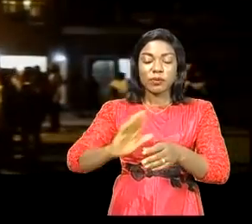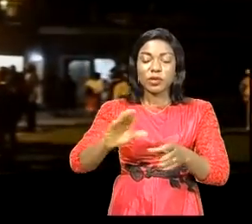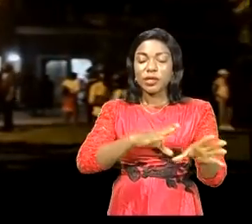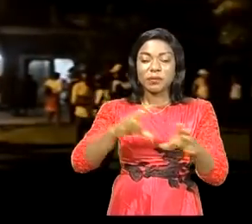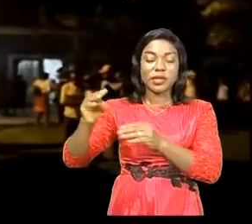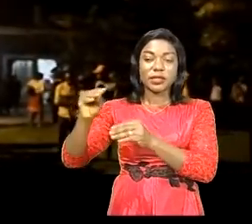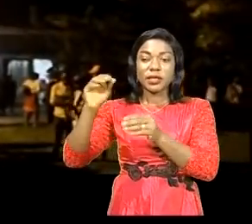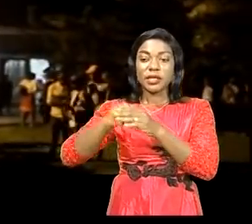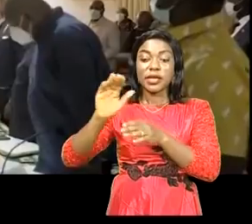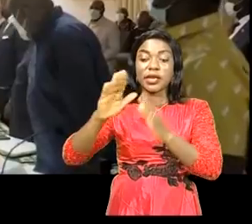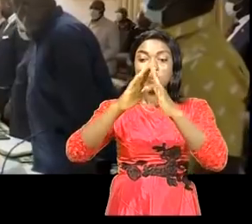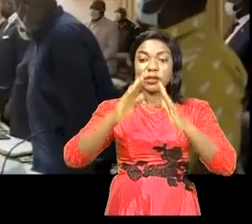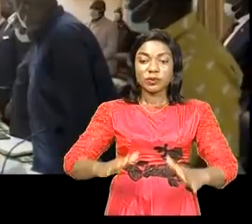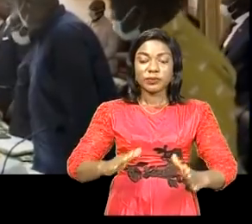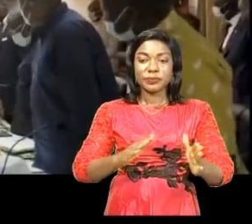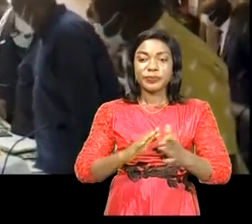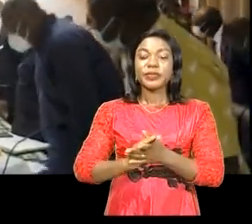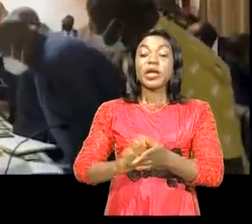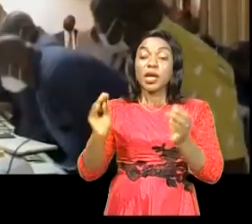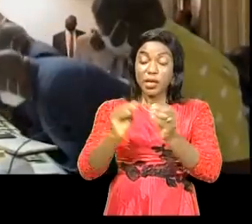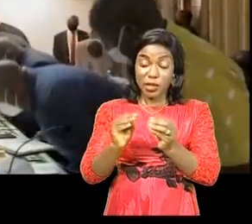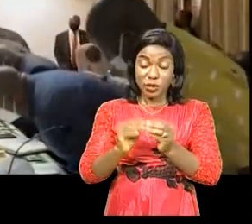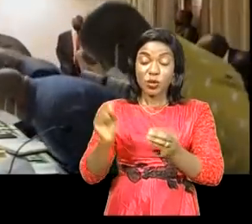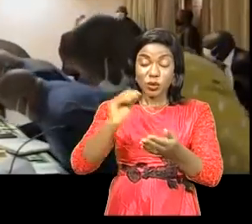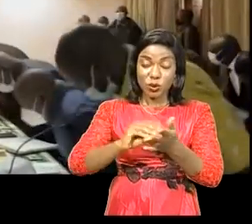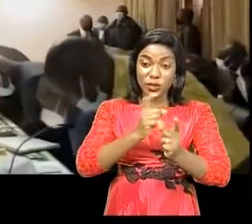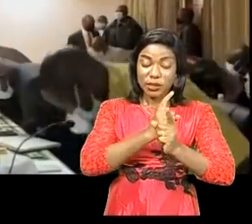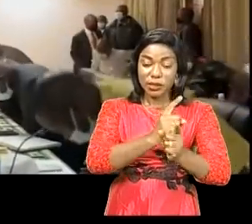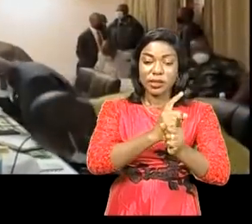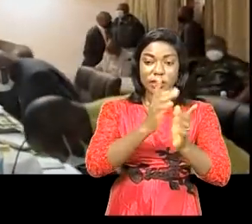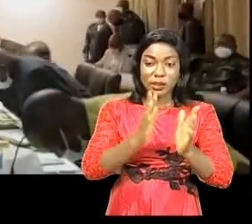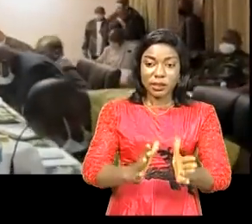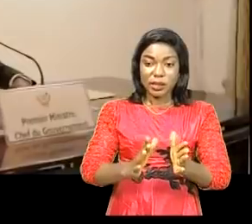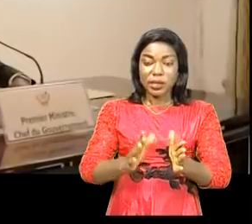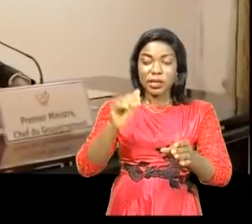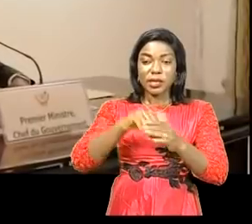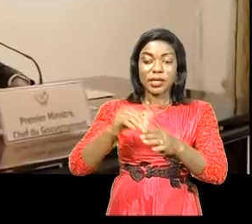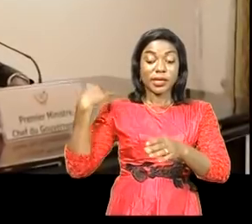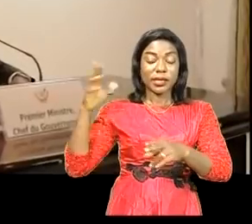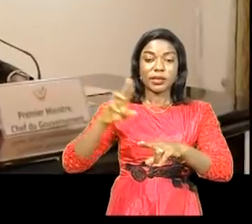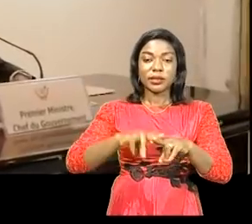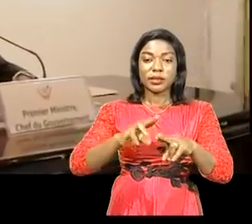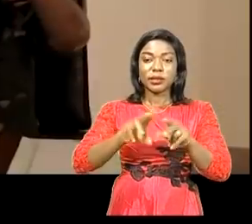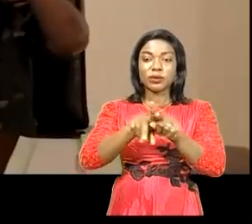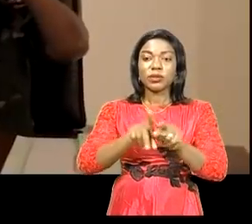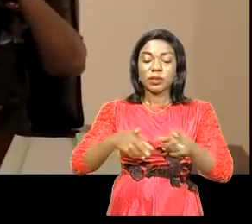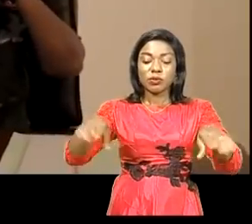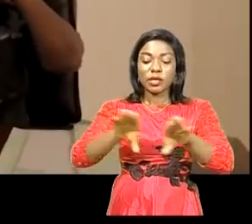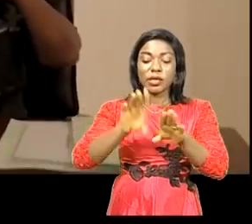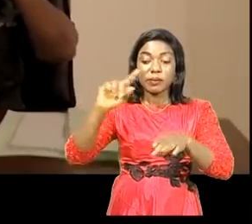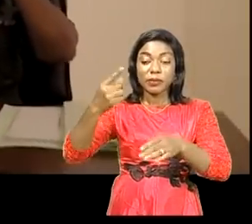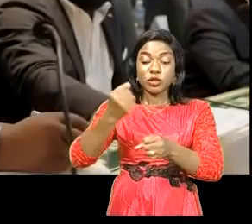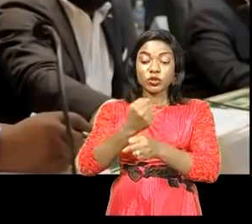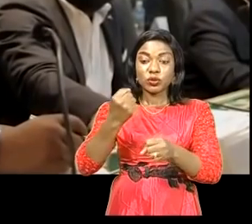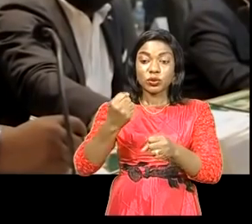déplacer dans leurs milieux respectifs. Une réunion de sécurité avec les autorités commises à l'état des sièges a bouclé le premier jour de travail